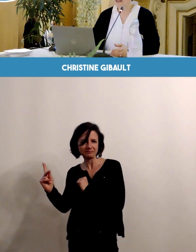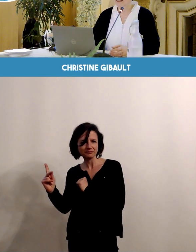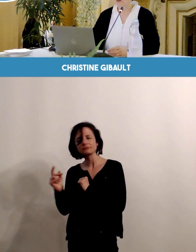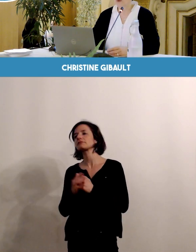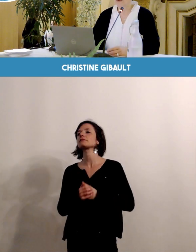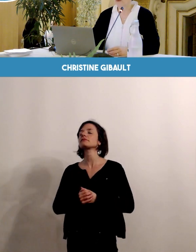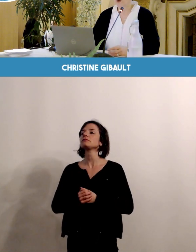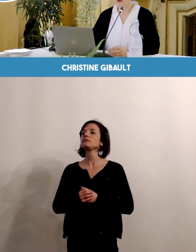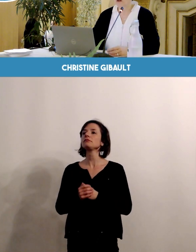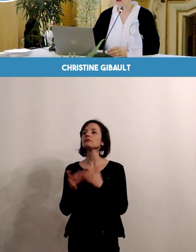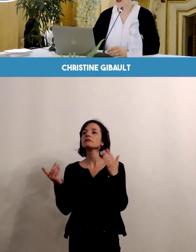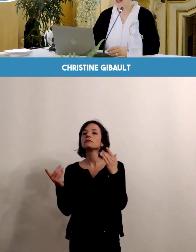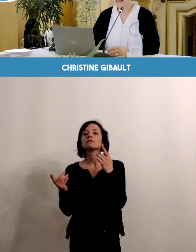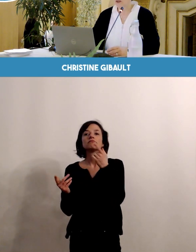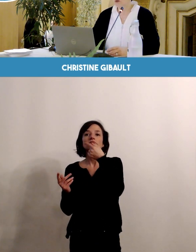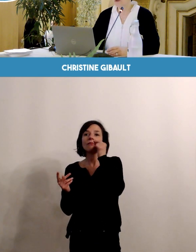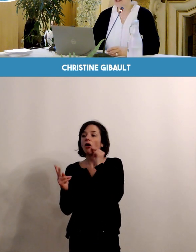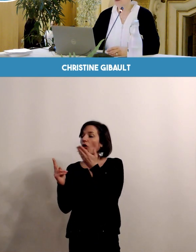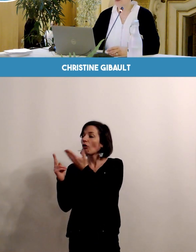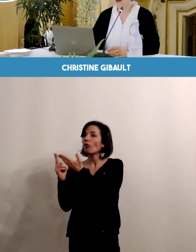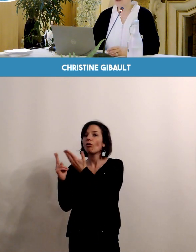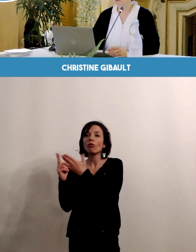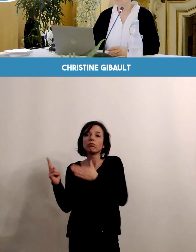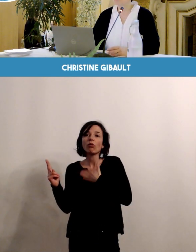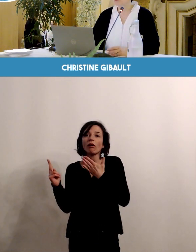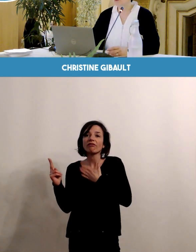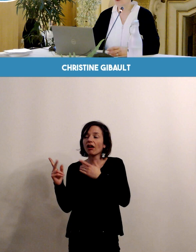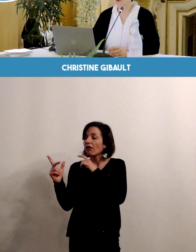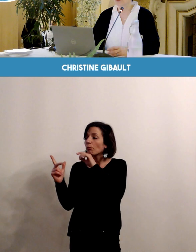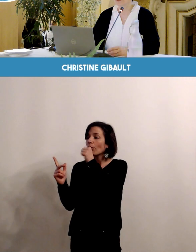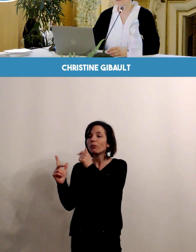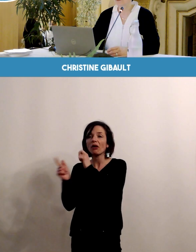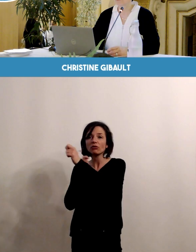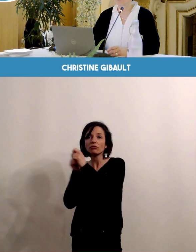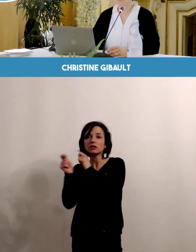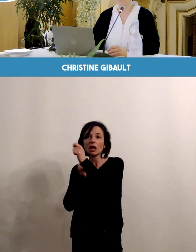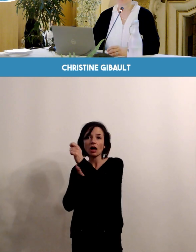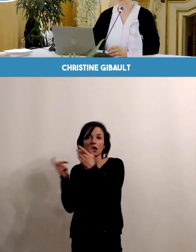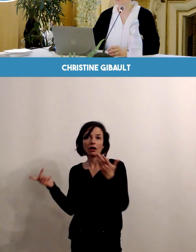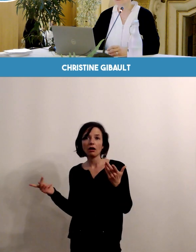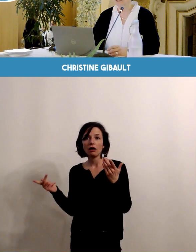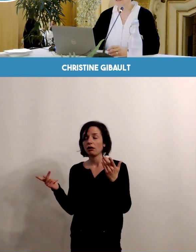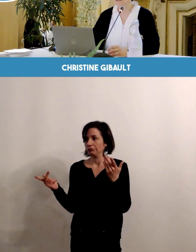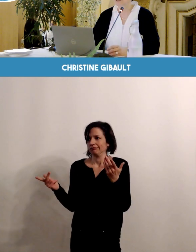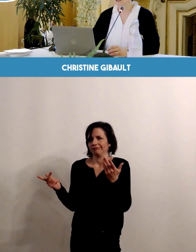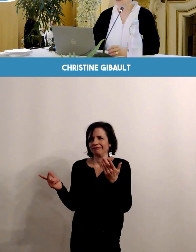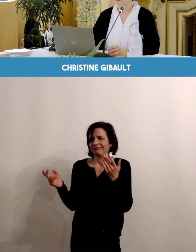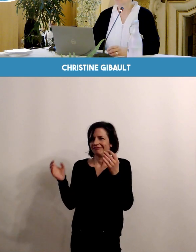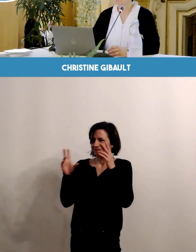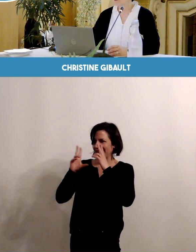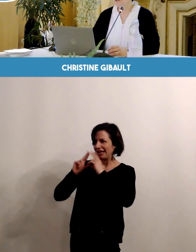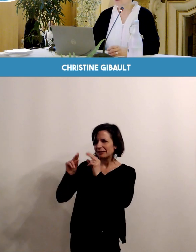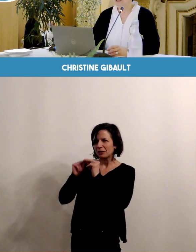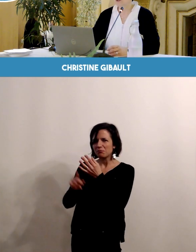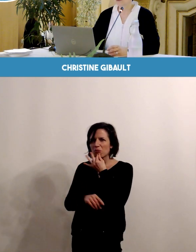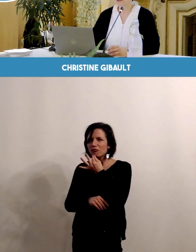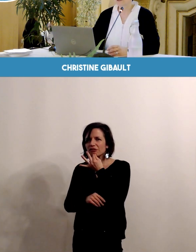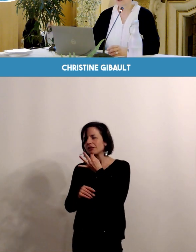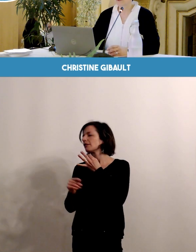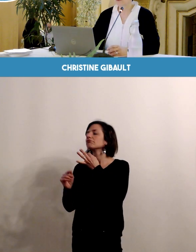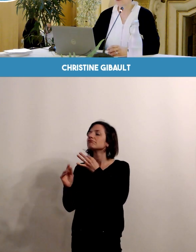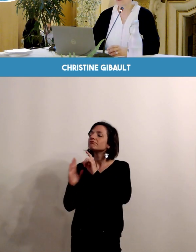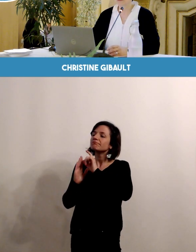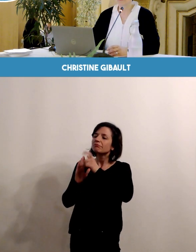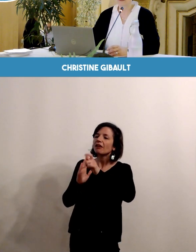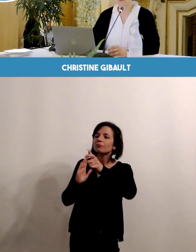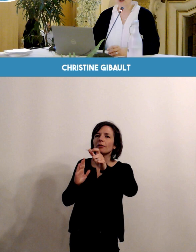Quel intérêt pour les futurs parents ? Cet entretien vous permet de mieux comprendre les différentes étapes de votre grossesse, de poser vos questions, d